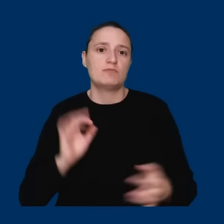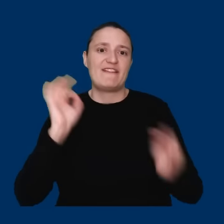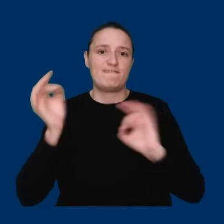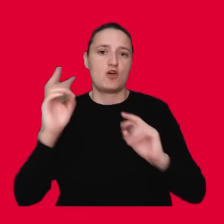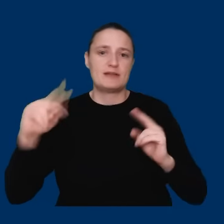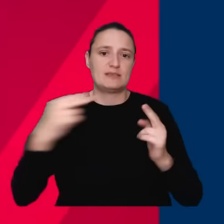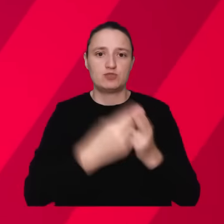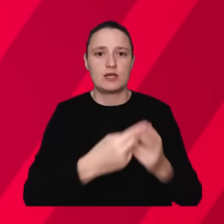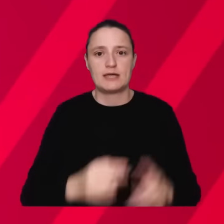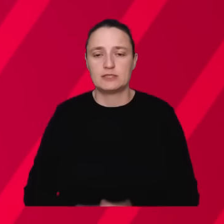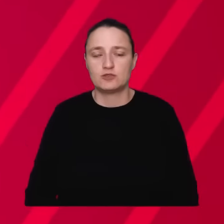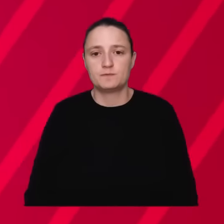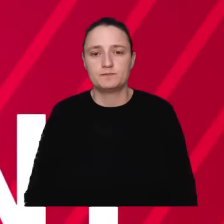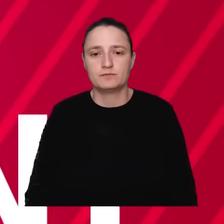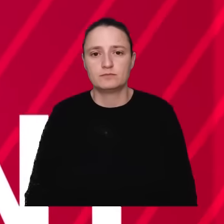informacjami, jeśli wie.